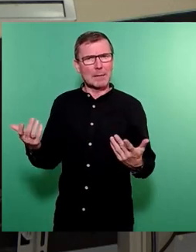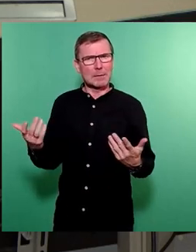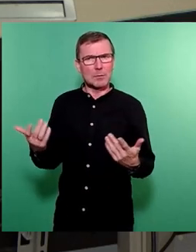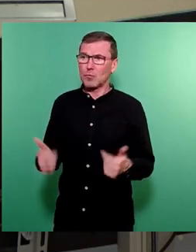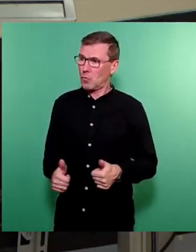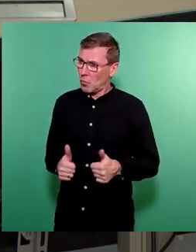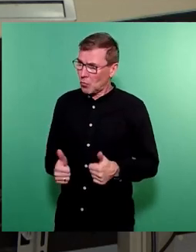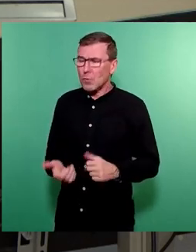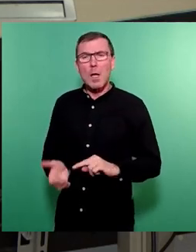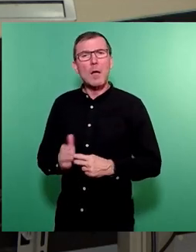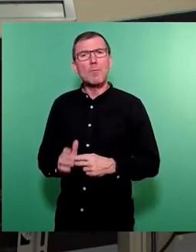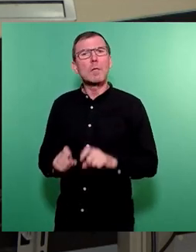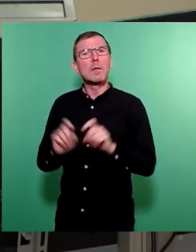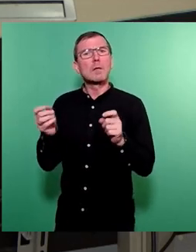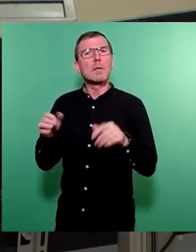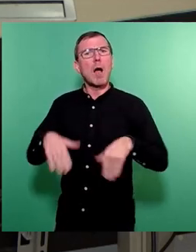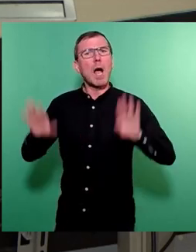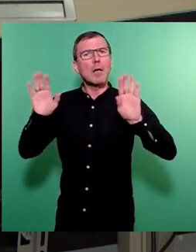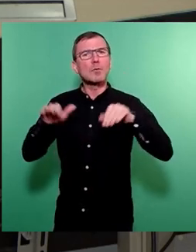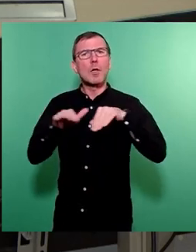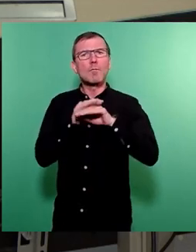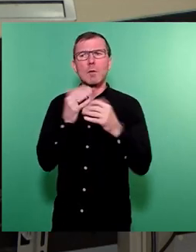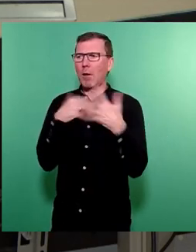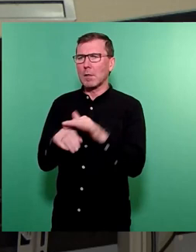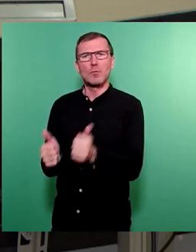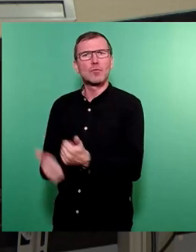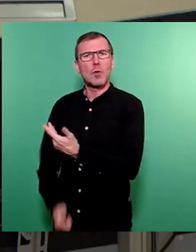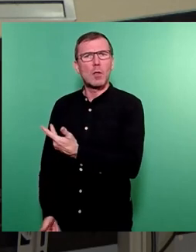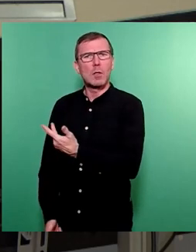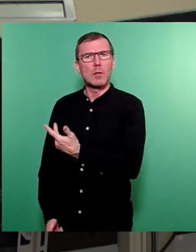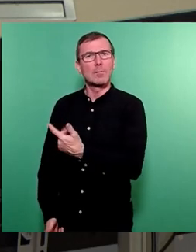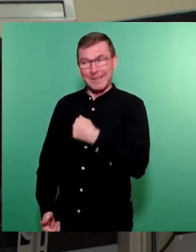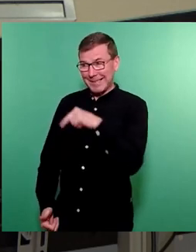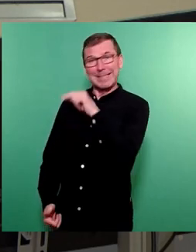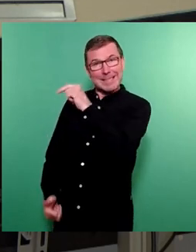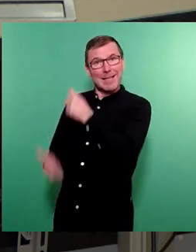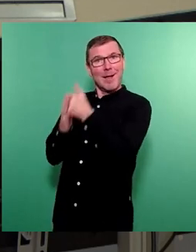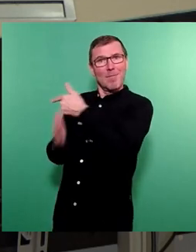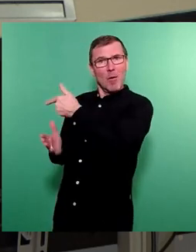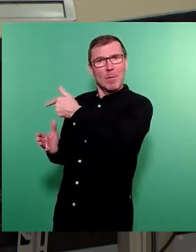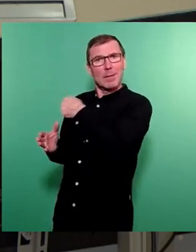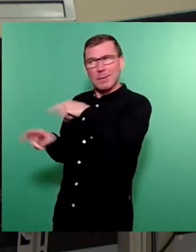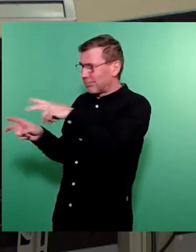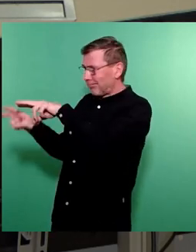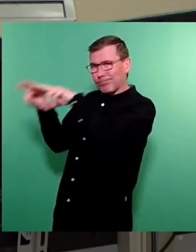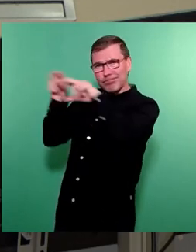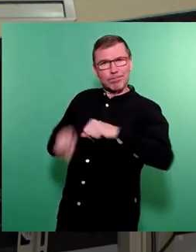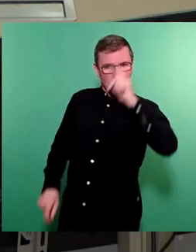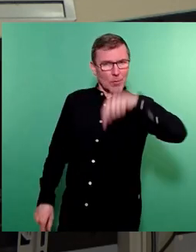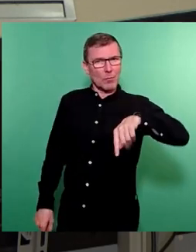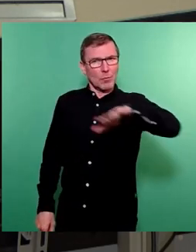Politik in Sachen Asyl, Flüchtlinge und Integration gemacht. Und an diesem Vorbild könnte man sich ja doch in Deutschland auch erst mal